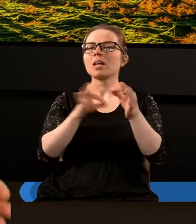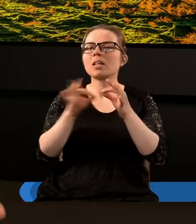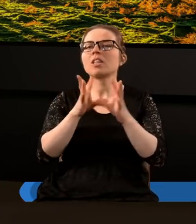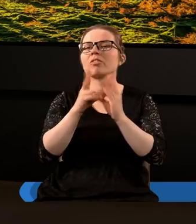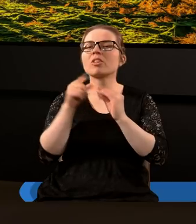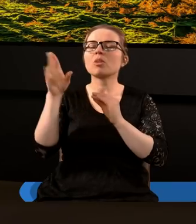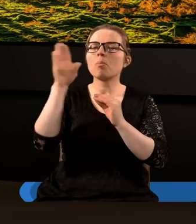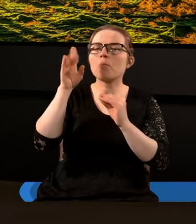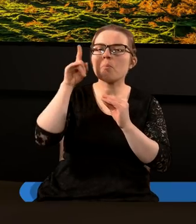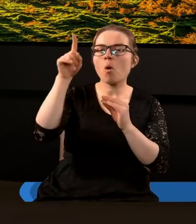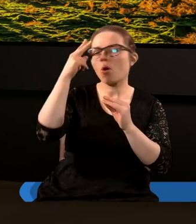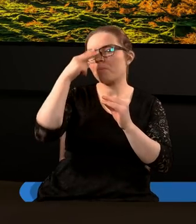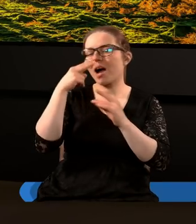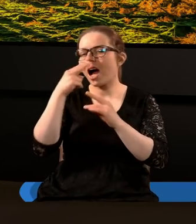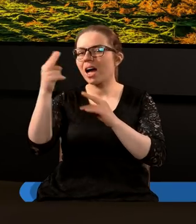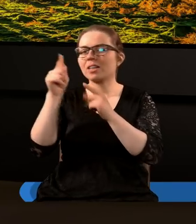przebieg historii